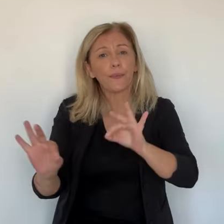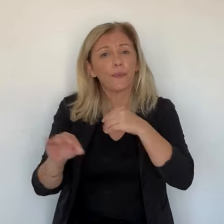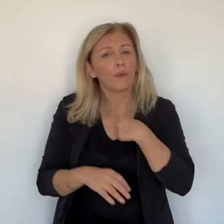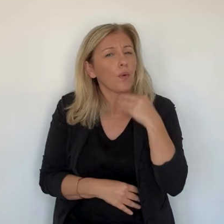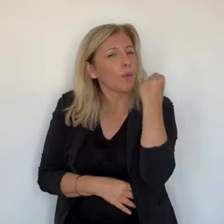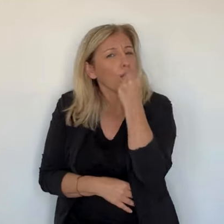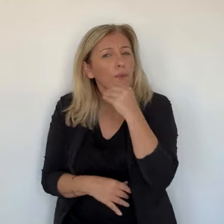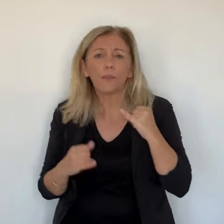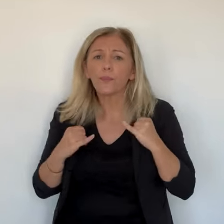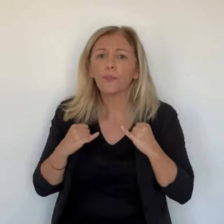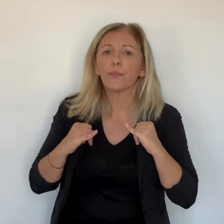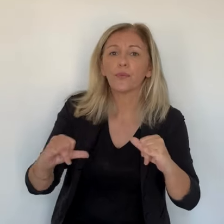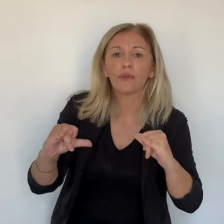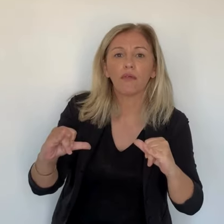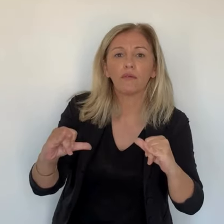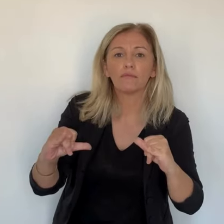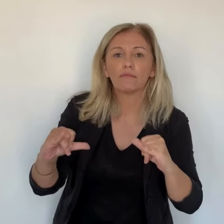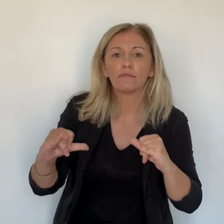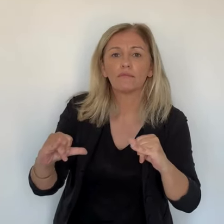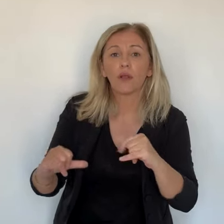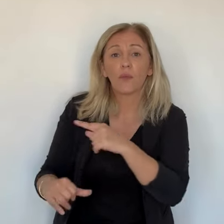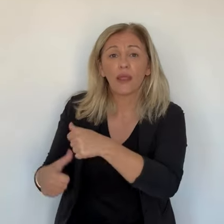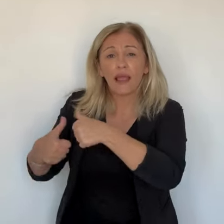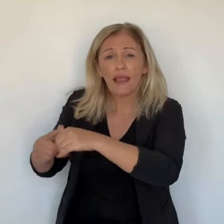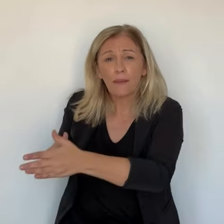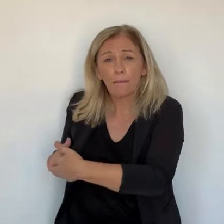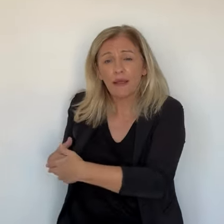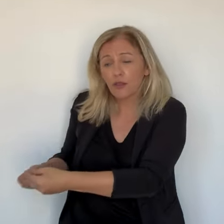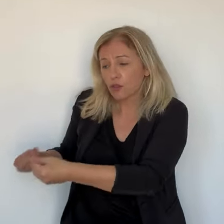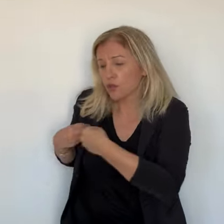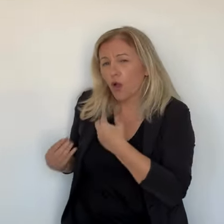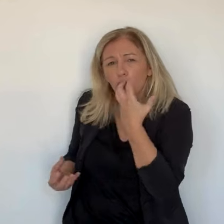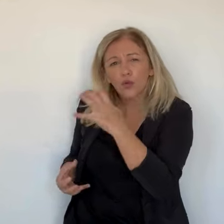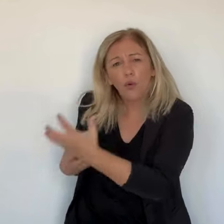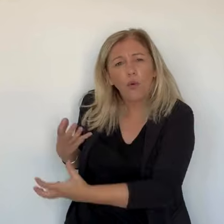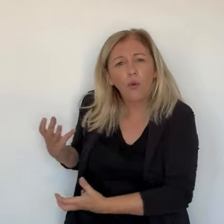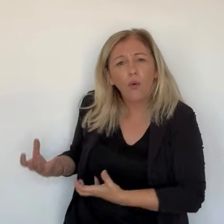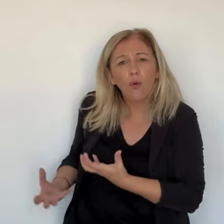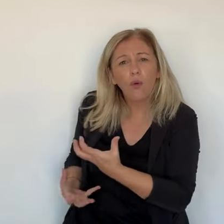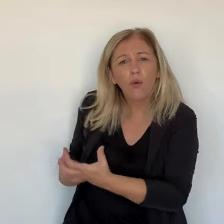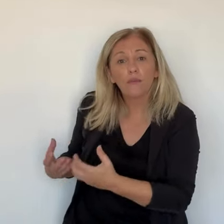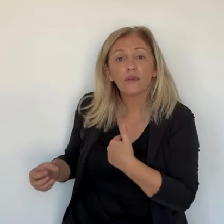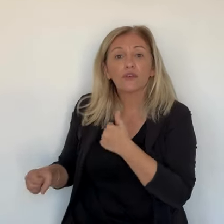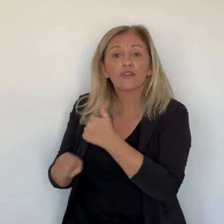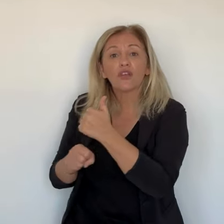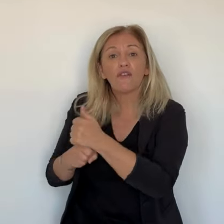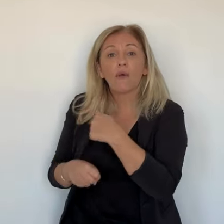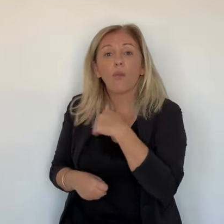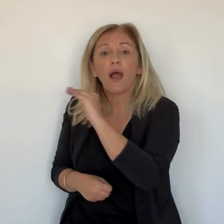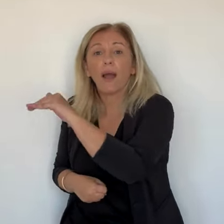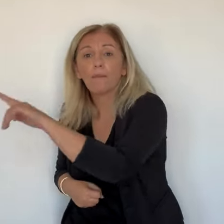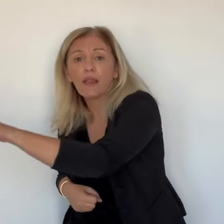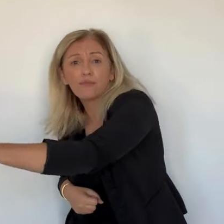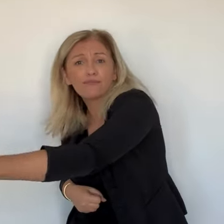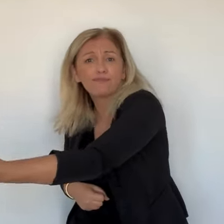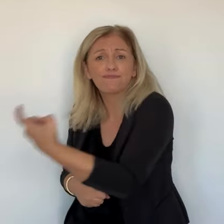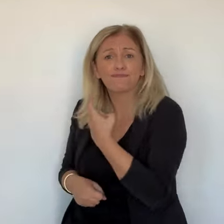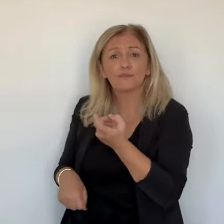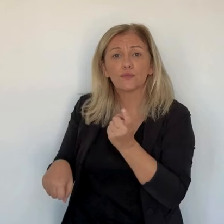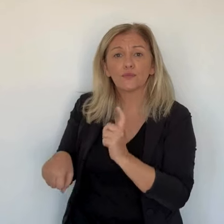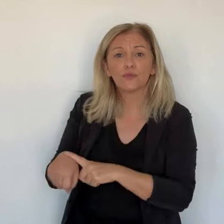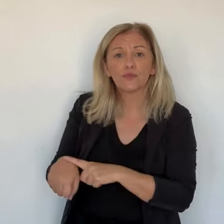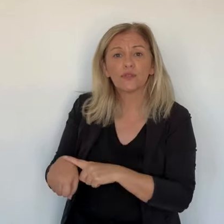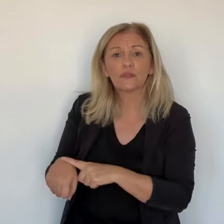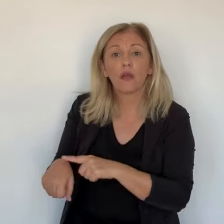chaud deux nuits, sans jamais bouger, toujours là. A chaque fois que je l'appelais, venait se coller contre moi. Quand il entendait du bruit, aboyait pour